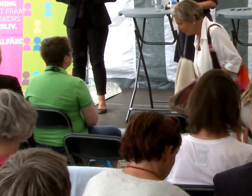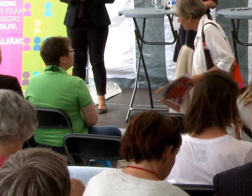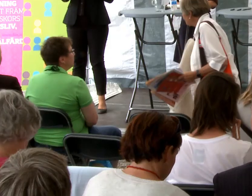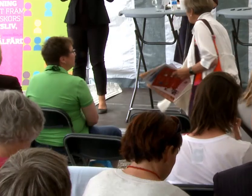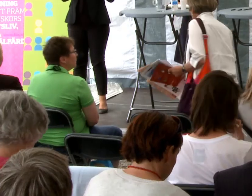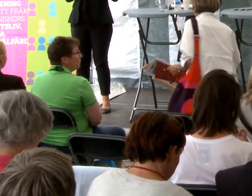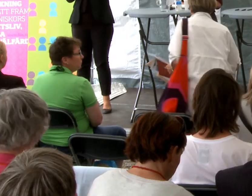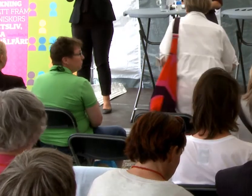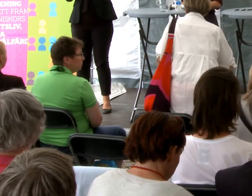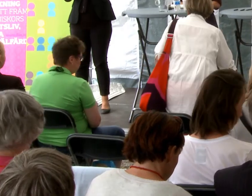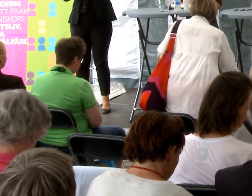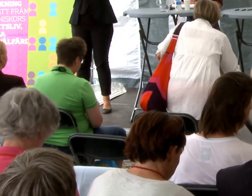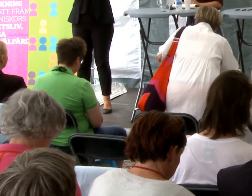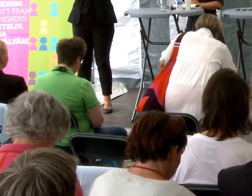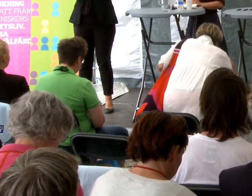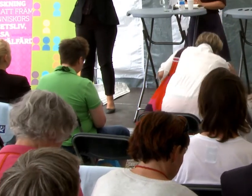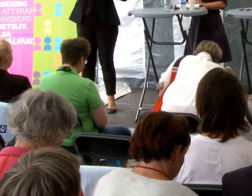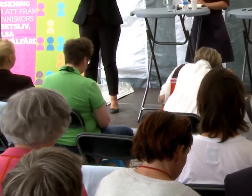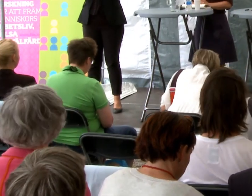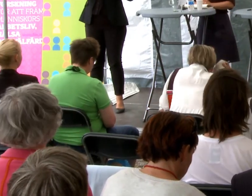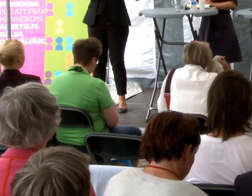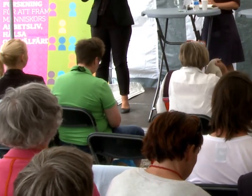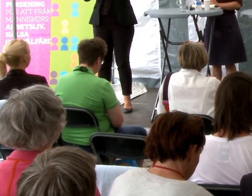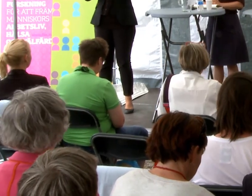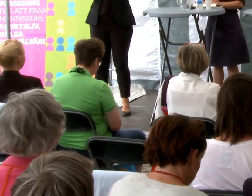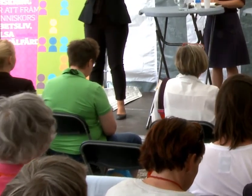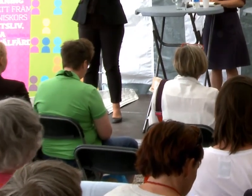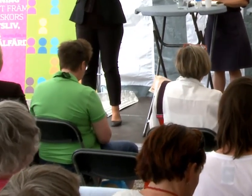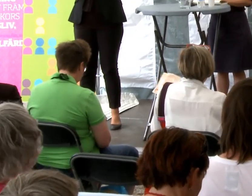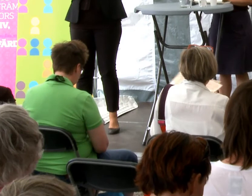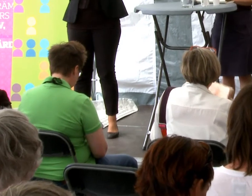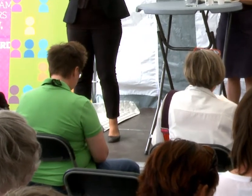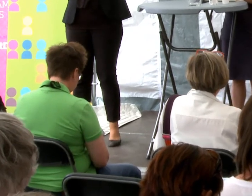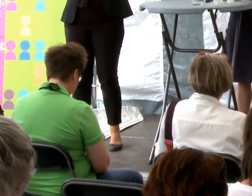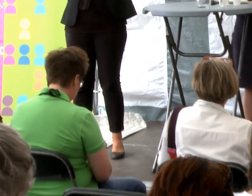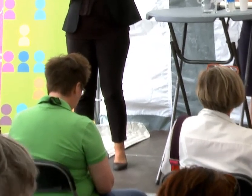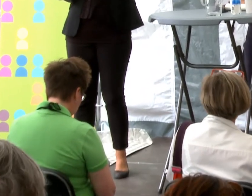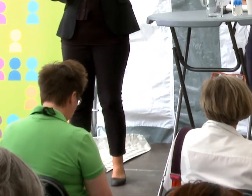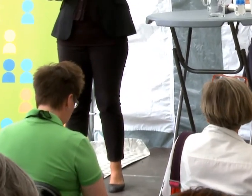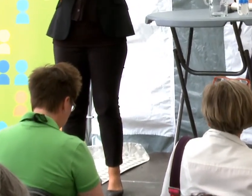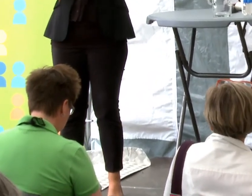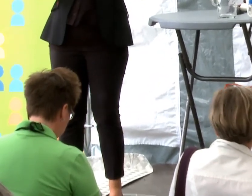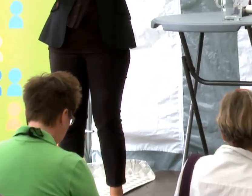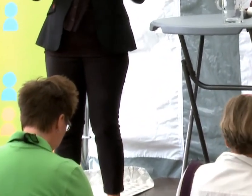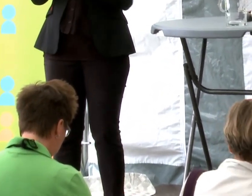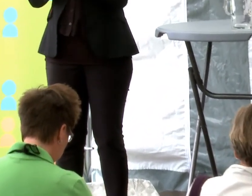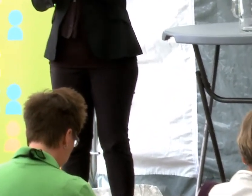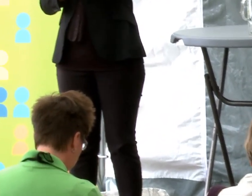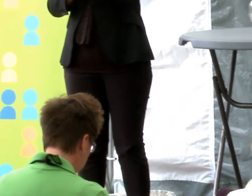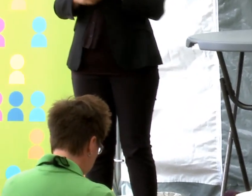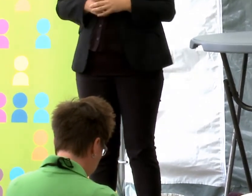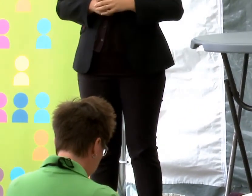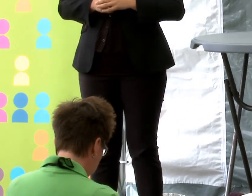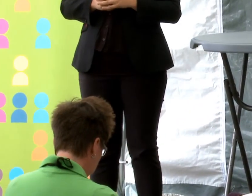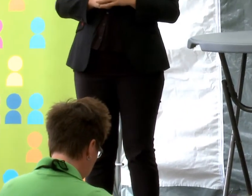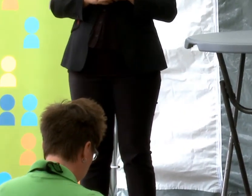Här är Tema Lika behandlingsseminarie som heter ålder, dom eller möjlighet. Tema Lika